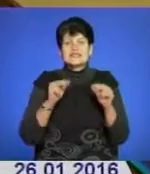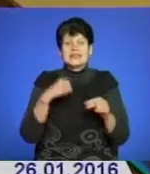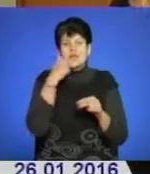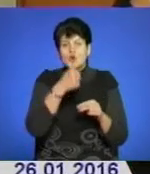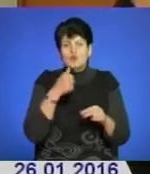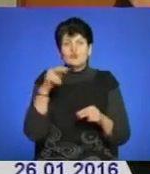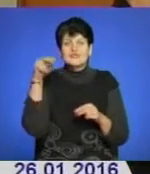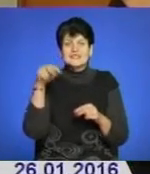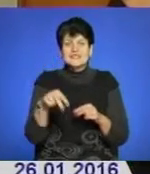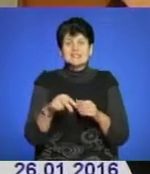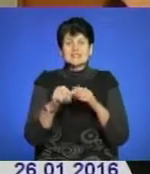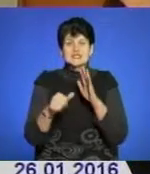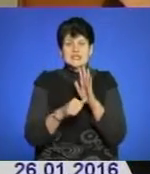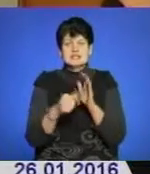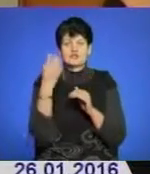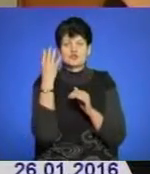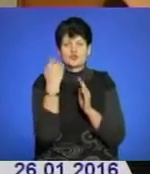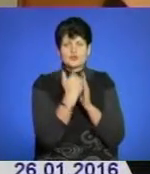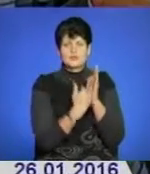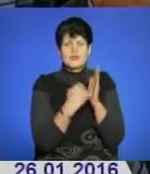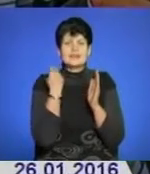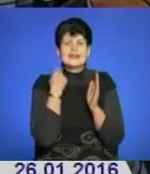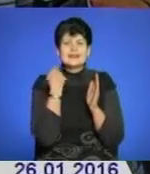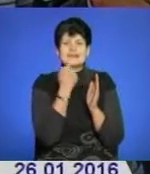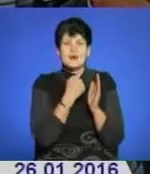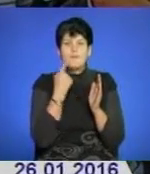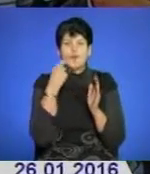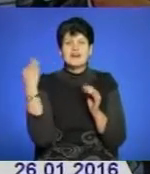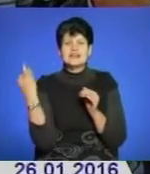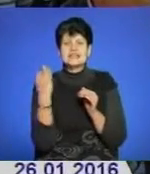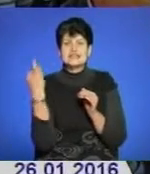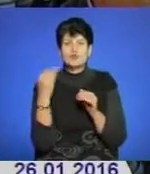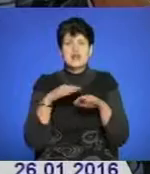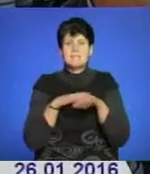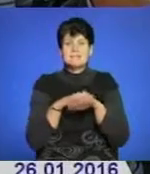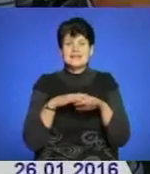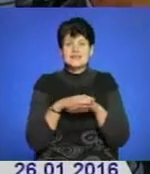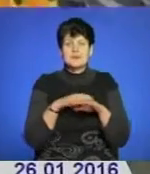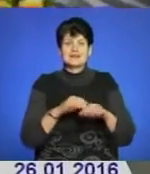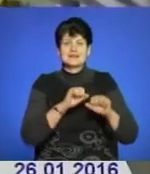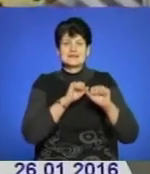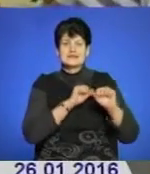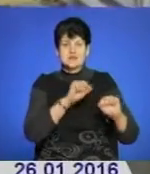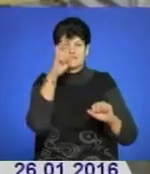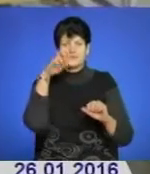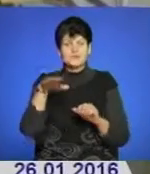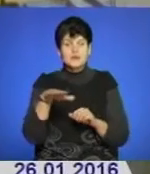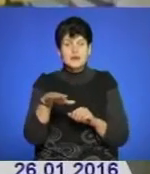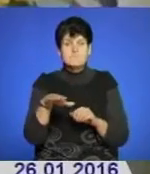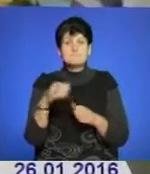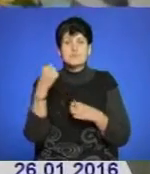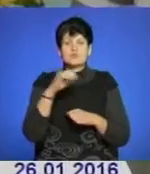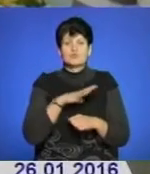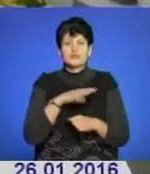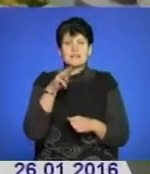-2016» у чотирьох номінаціях – англійська мова, історія, математика та захист вітчизни. Переможцями стали